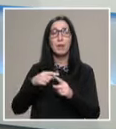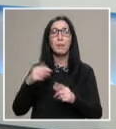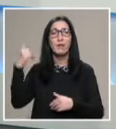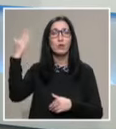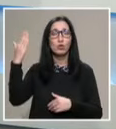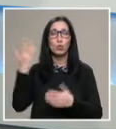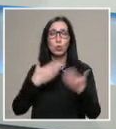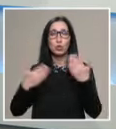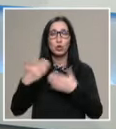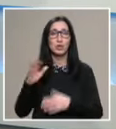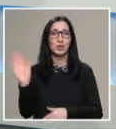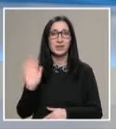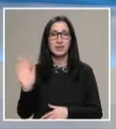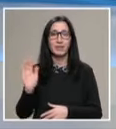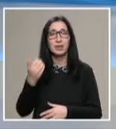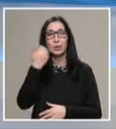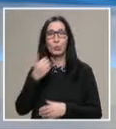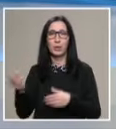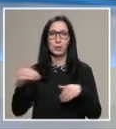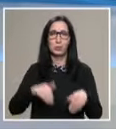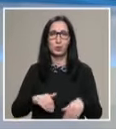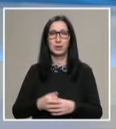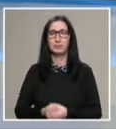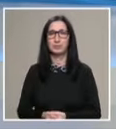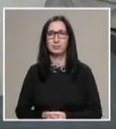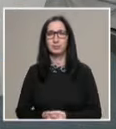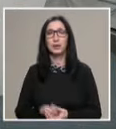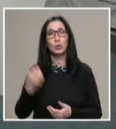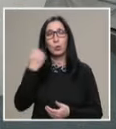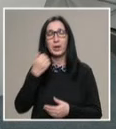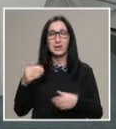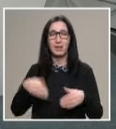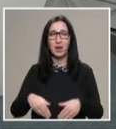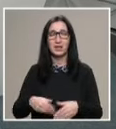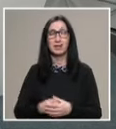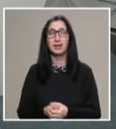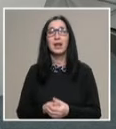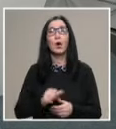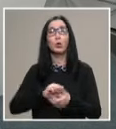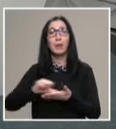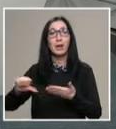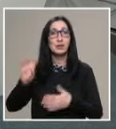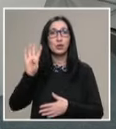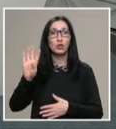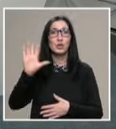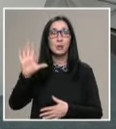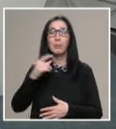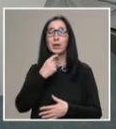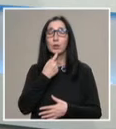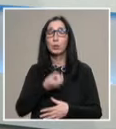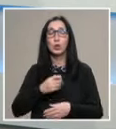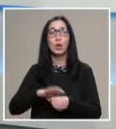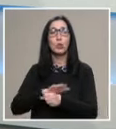училище. Здравейте и добре дошли в студиото на знания БГ. Добре заваряли, благодаря. Отбелязахте 45 години от